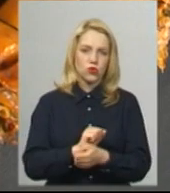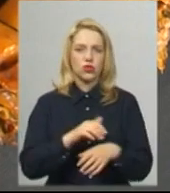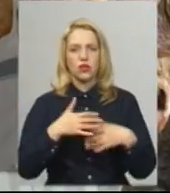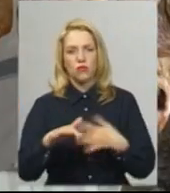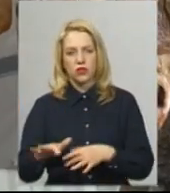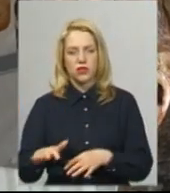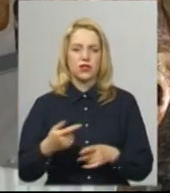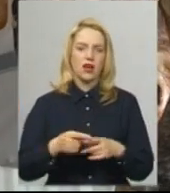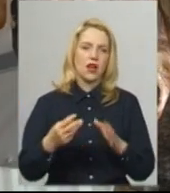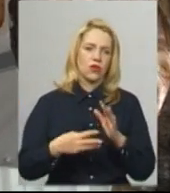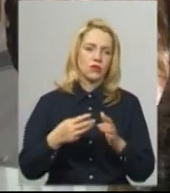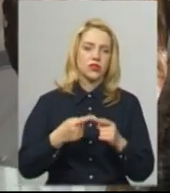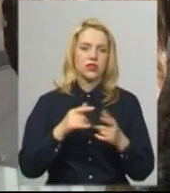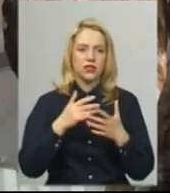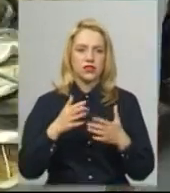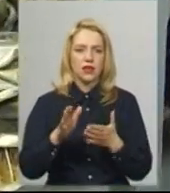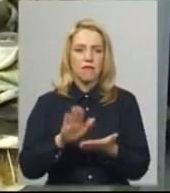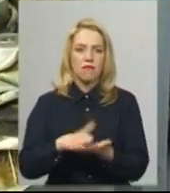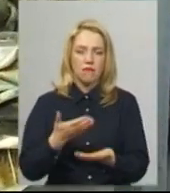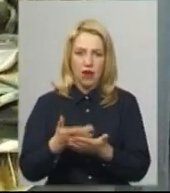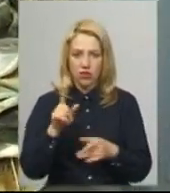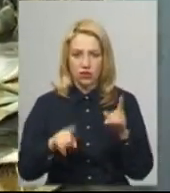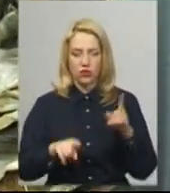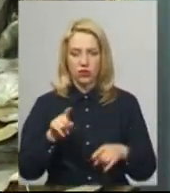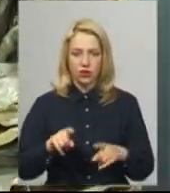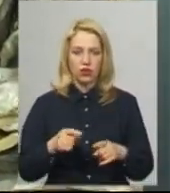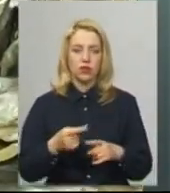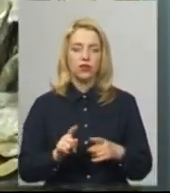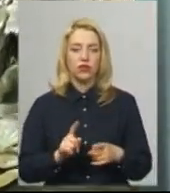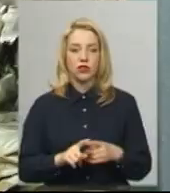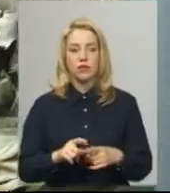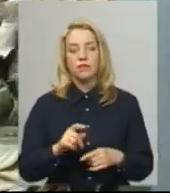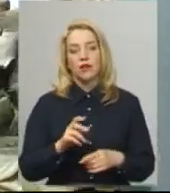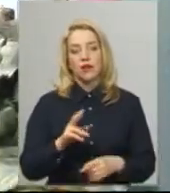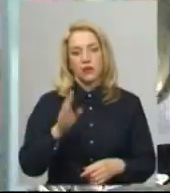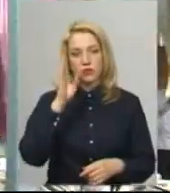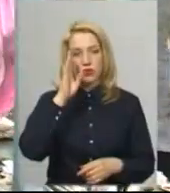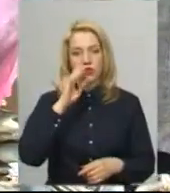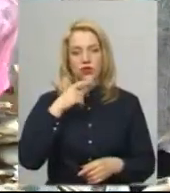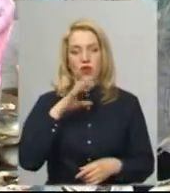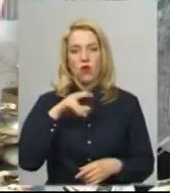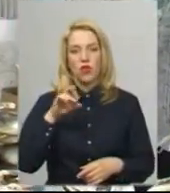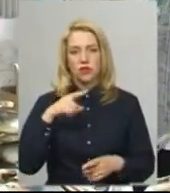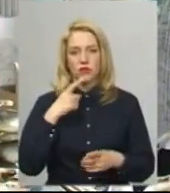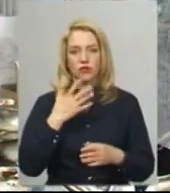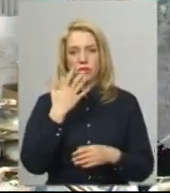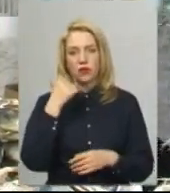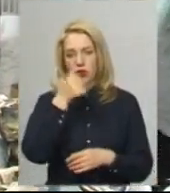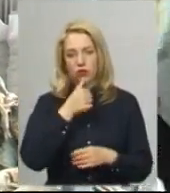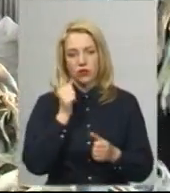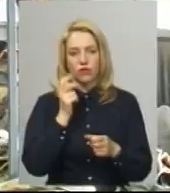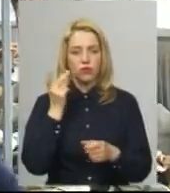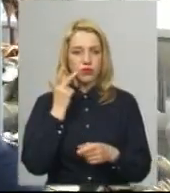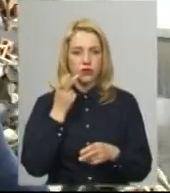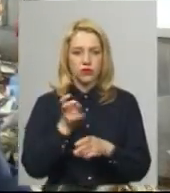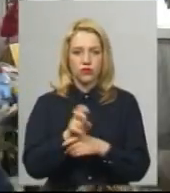смажену. Двічі на тиждень їздить через Летичев житель міста Хмільник Вінницької області Олександр. Каже, впродовж п'яти років він їх постійний